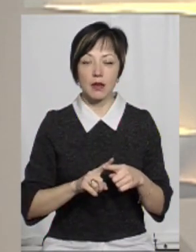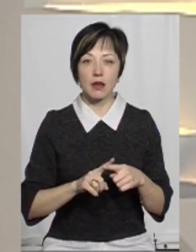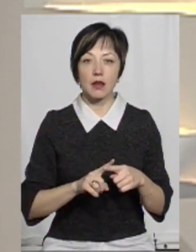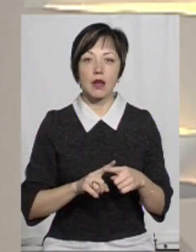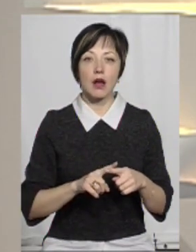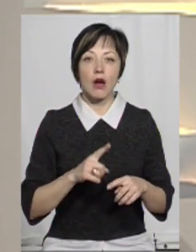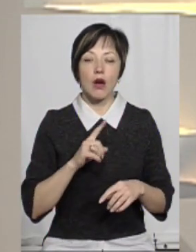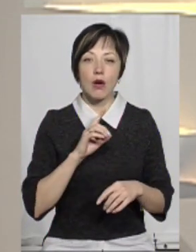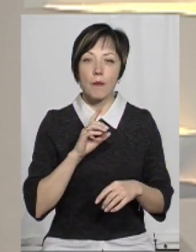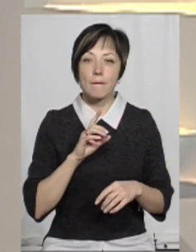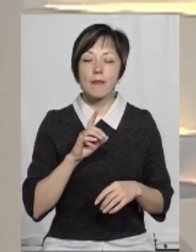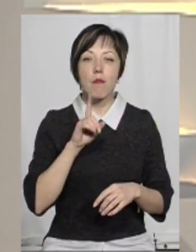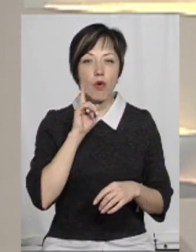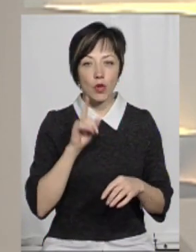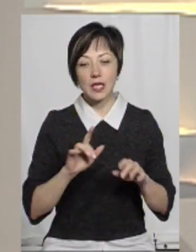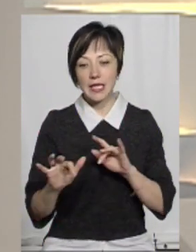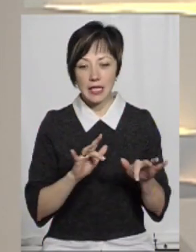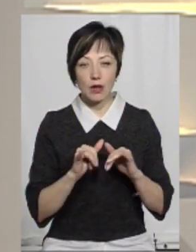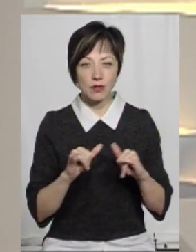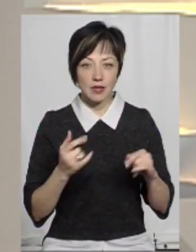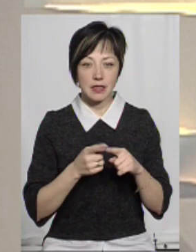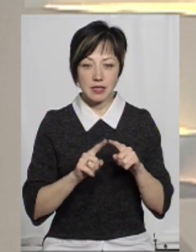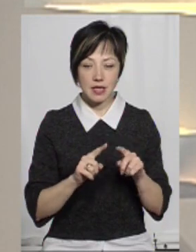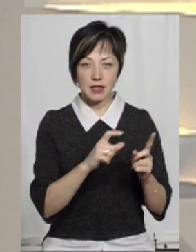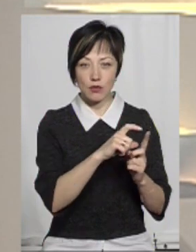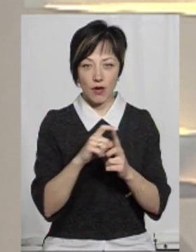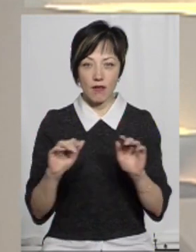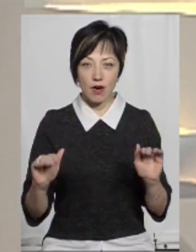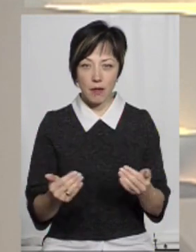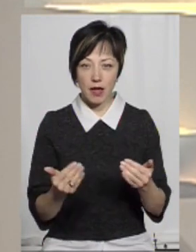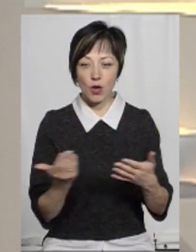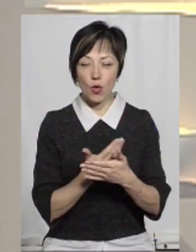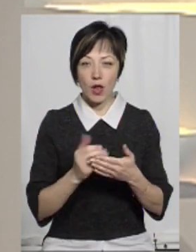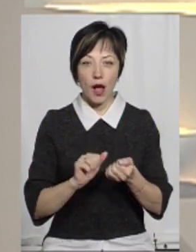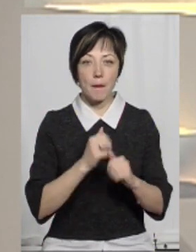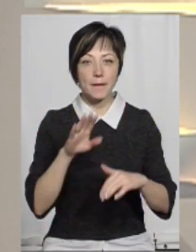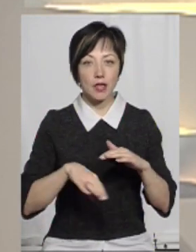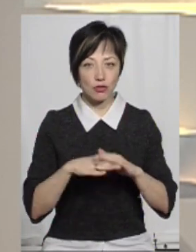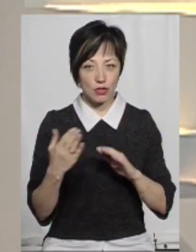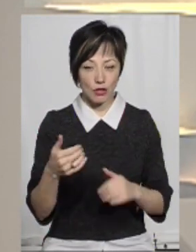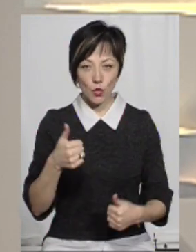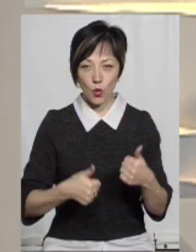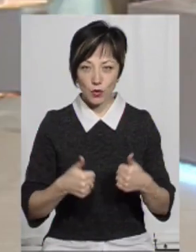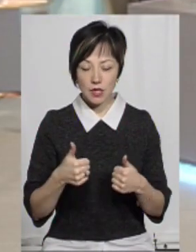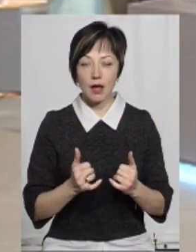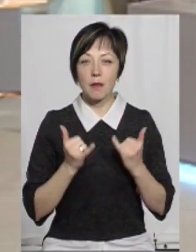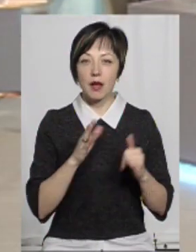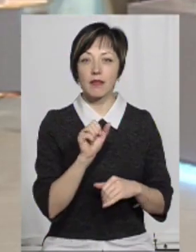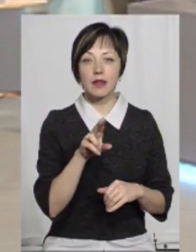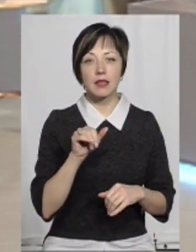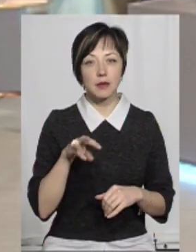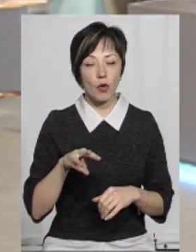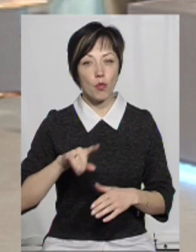молоді, в місті чують, молодь діє і розвивається. Це зацитувала фрагмент ролика «Кам'янчан» з того ж таки конкурсу. Пане Вадиме,